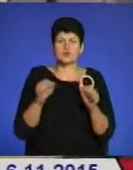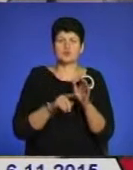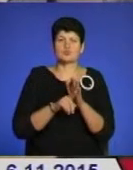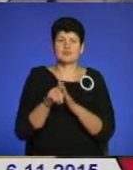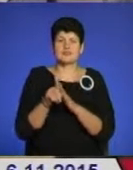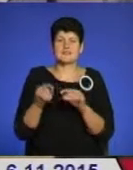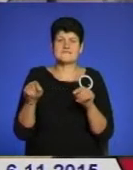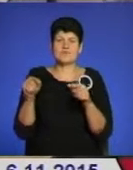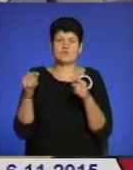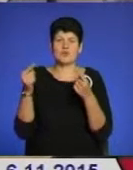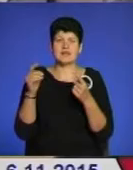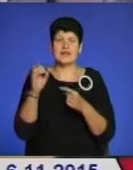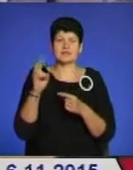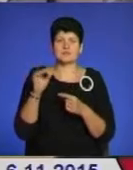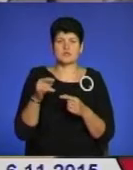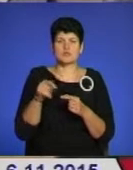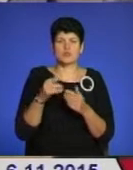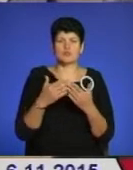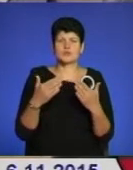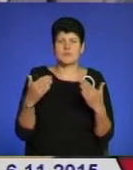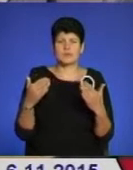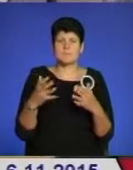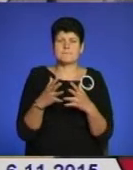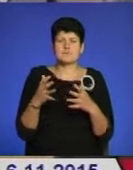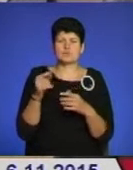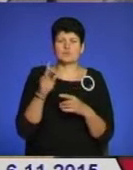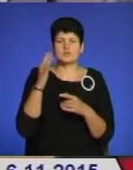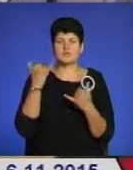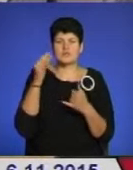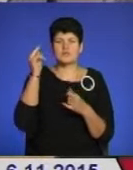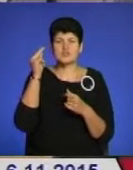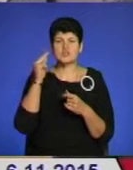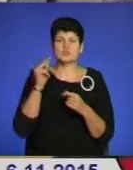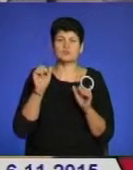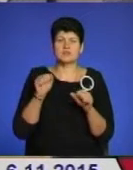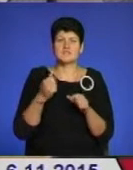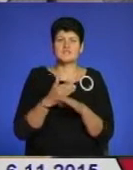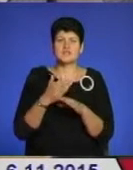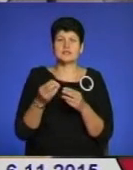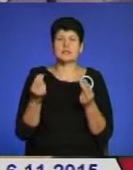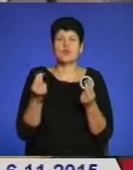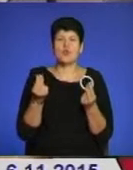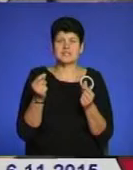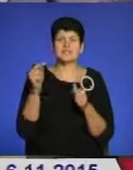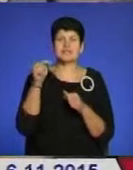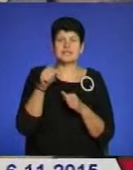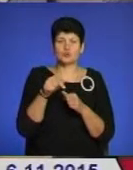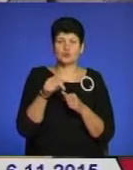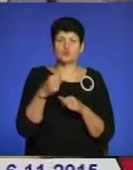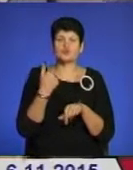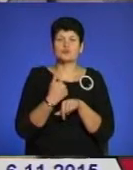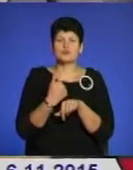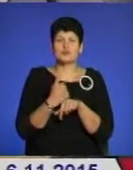відновлювати експозиції цього музею. Більше того, ми будемо зараз вивчати можливість виділення додаткових коштів для того, щоб основні